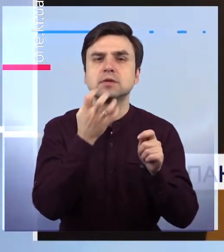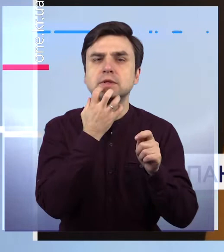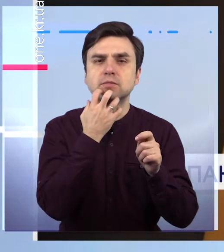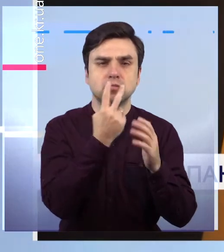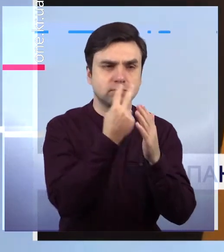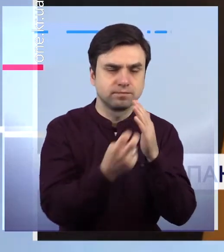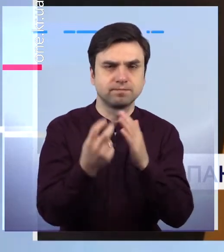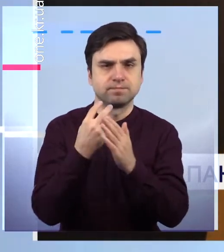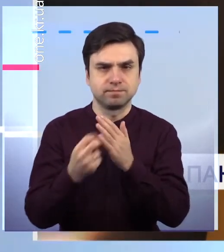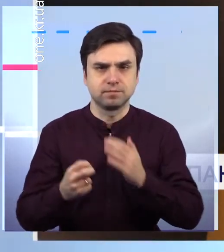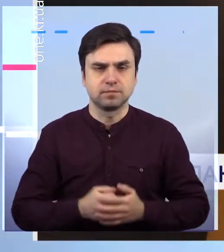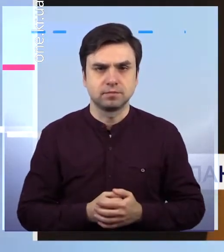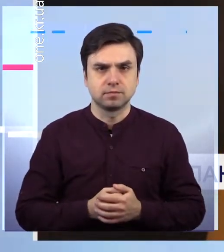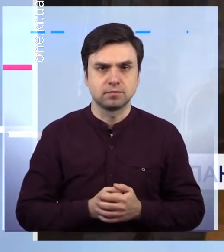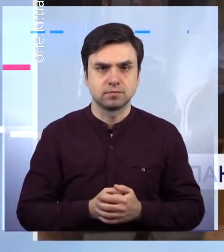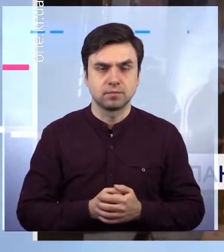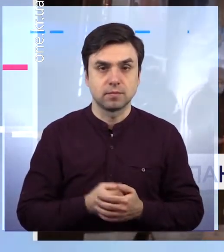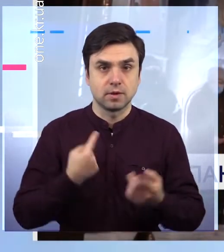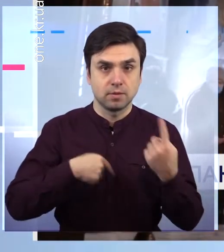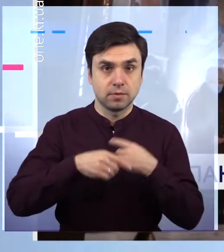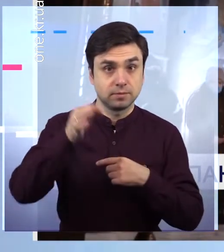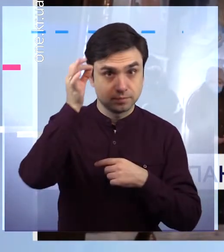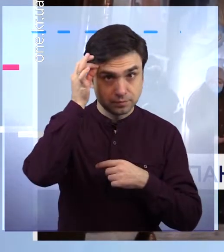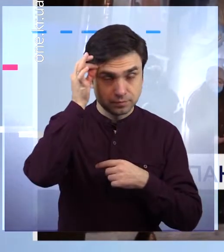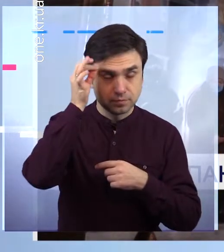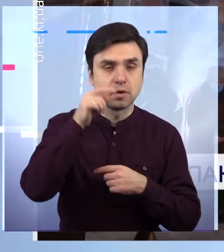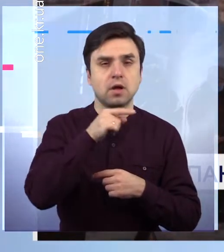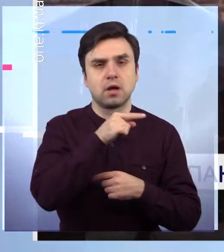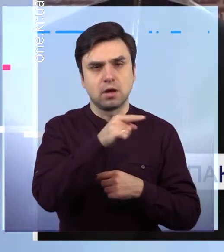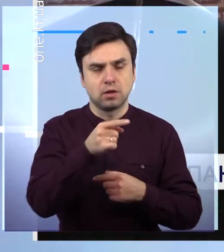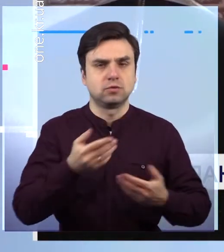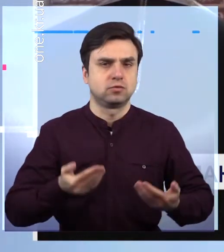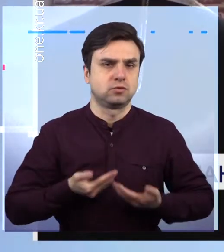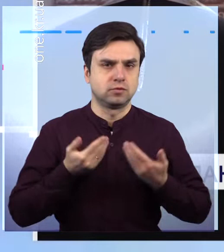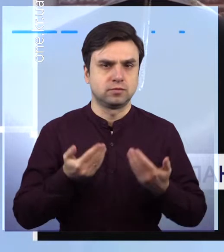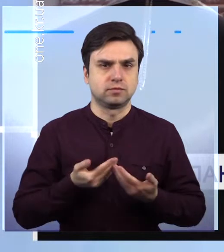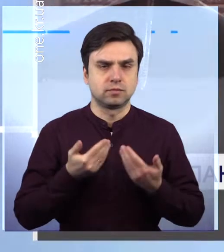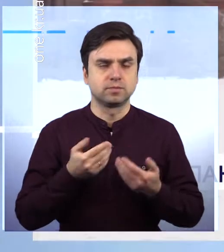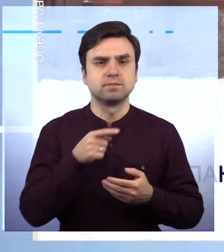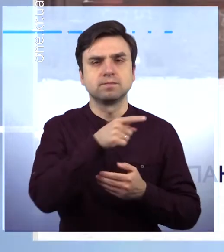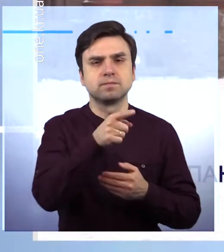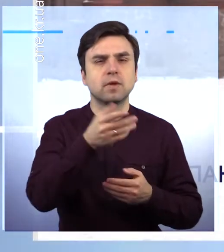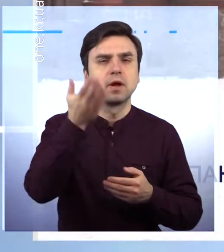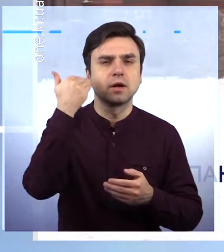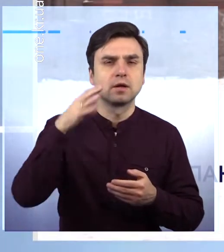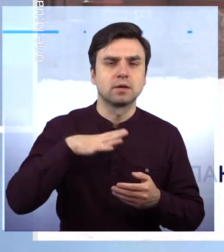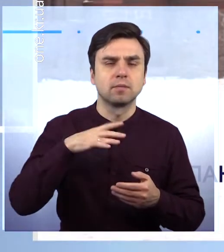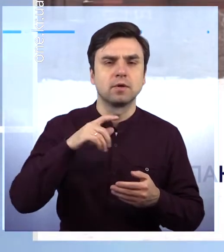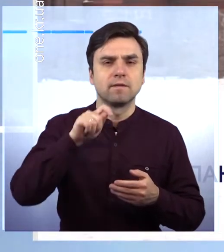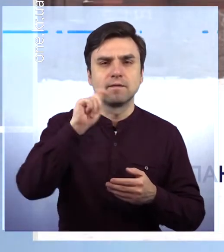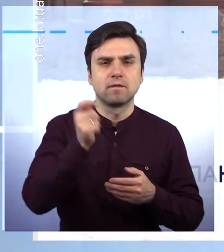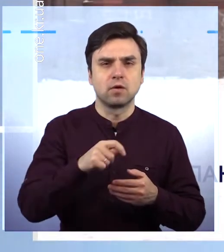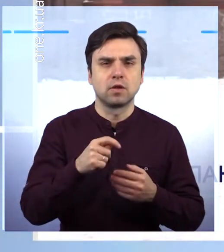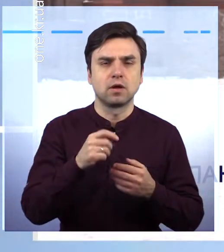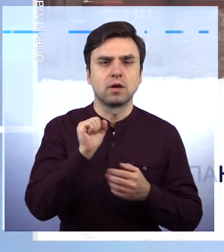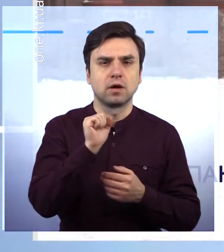Допоки ми пам'ятаємо, доти вони живі. У Кривому Розі вшанували учасників війни в Афганістані. Я з большим